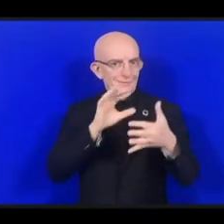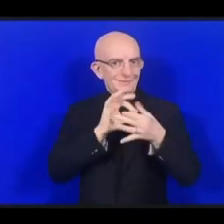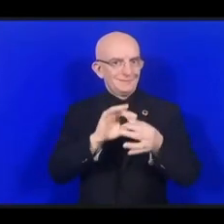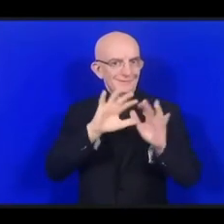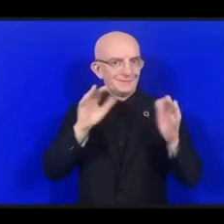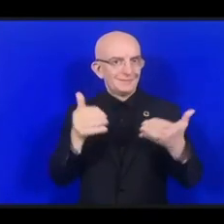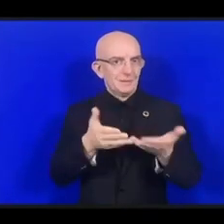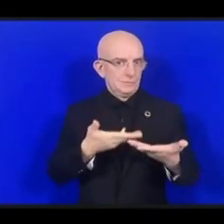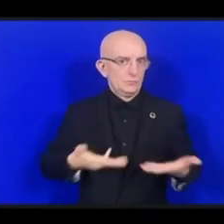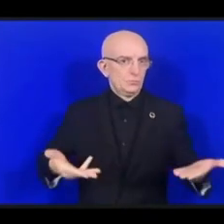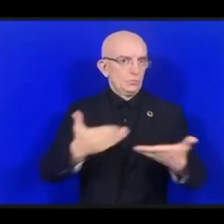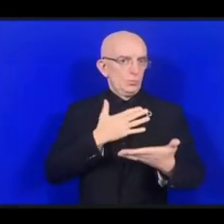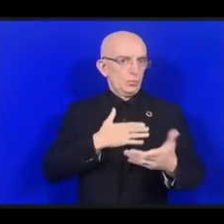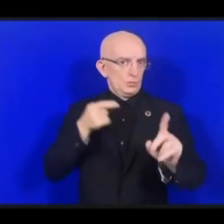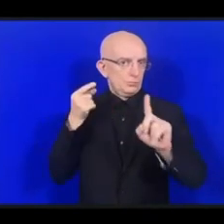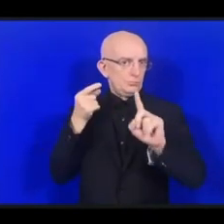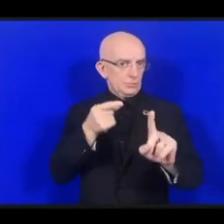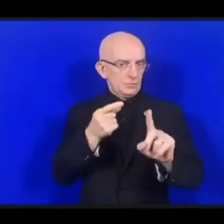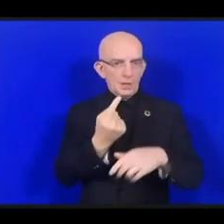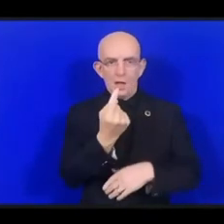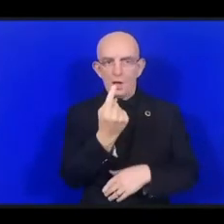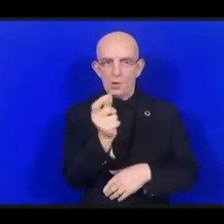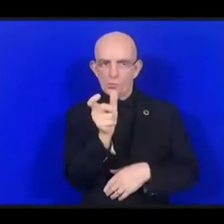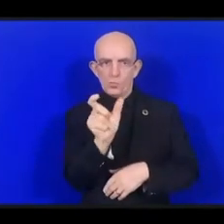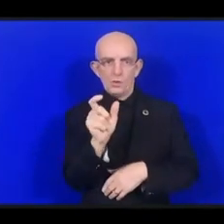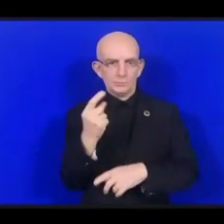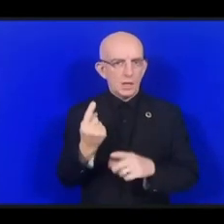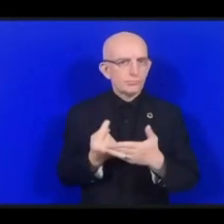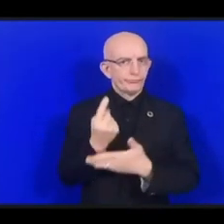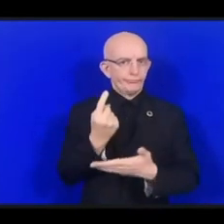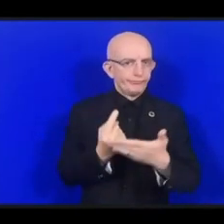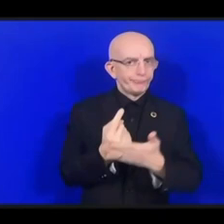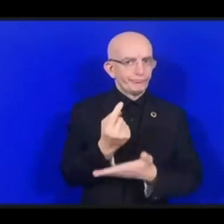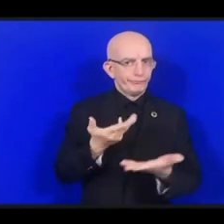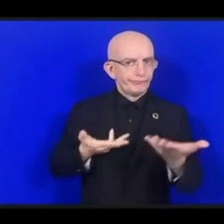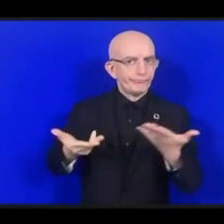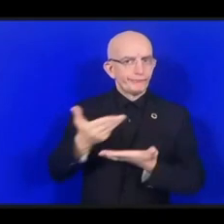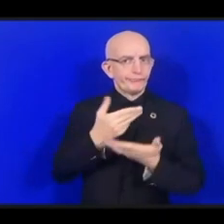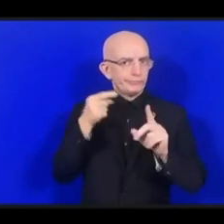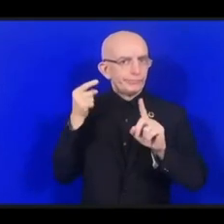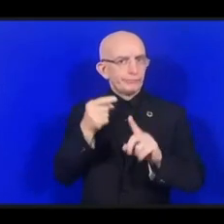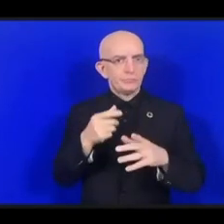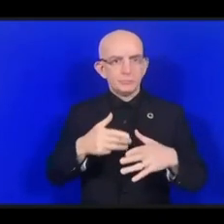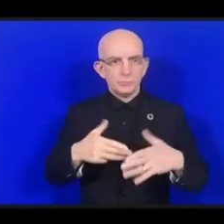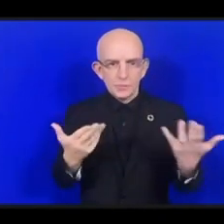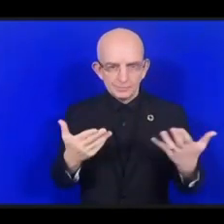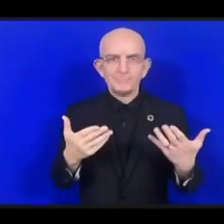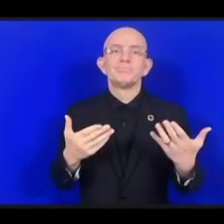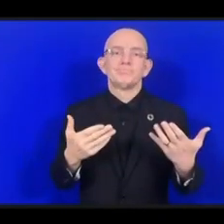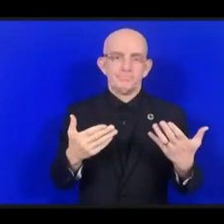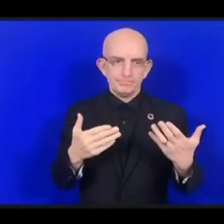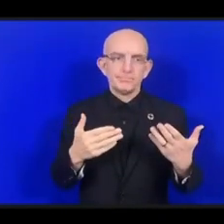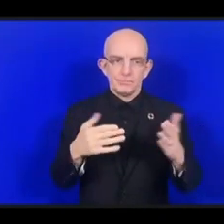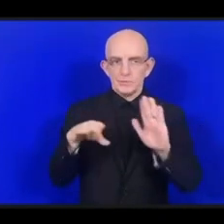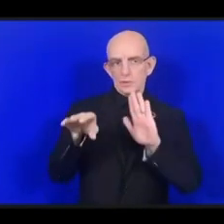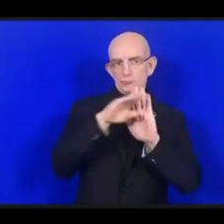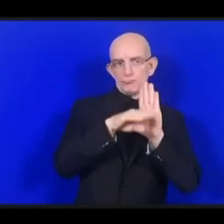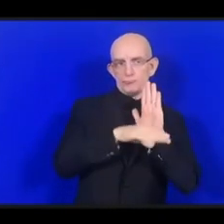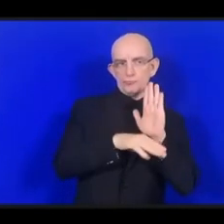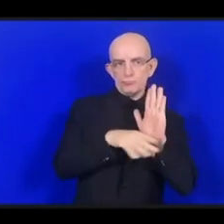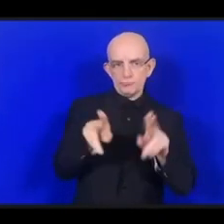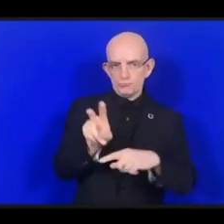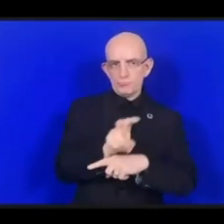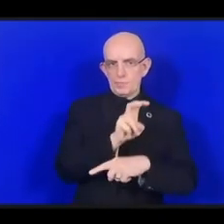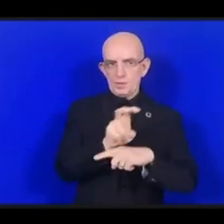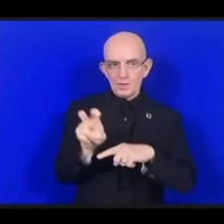законодательной деятельности. Именно члены парламента должны принимать законы, они должны следить за соблюдением